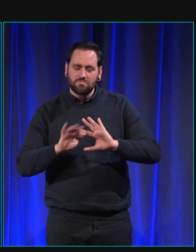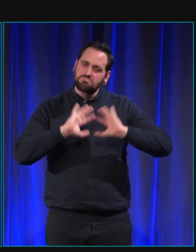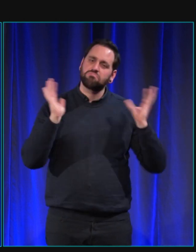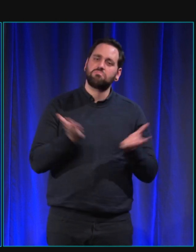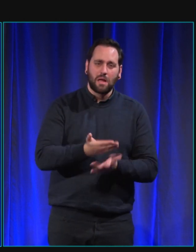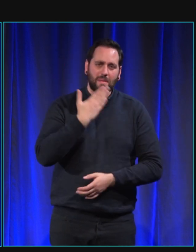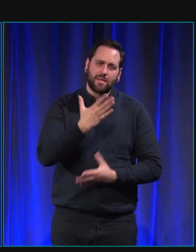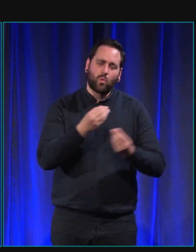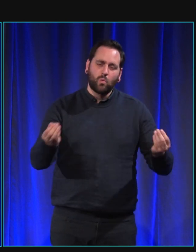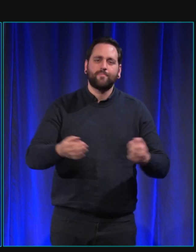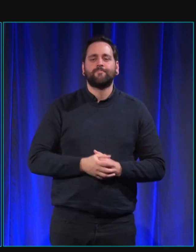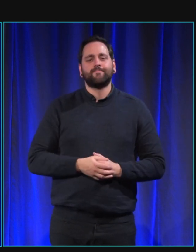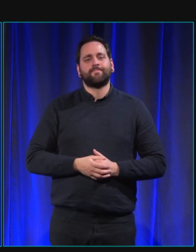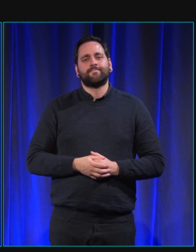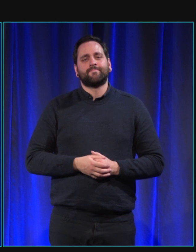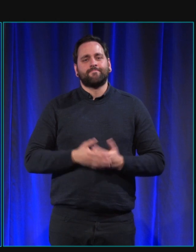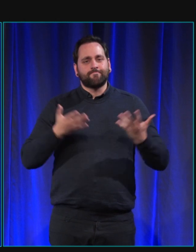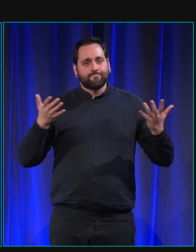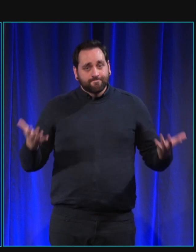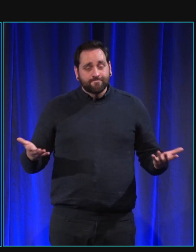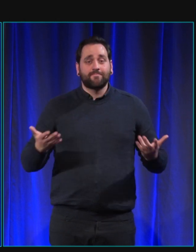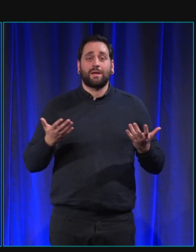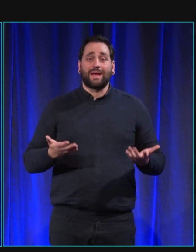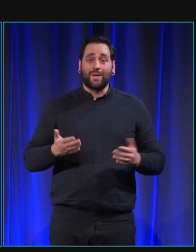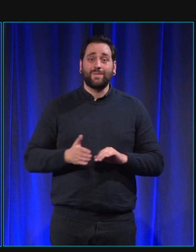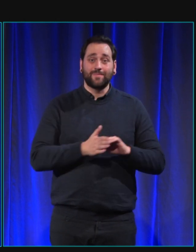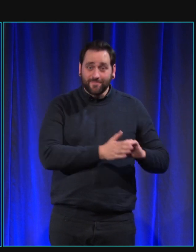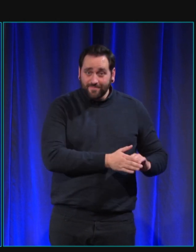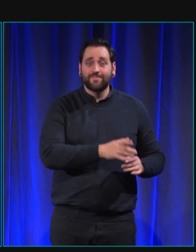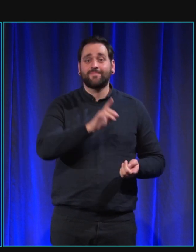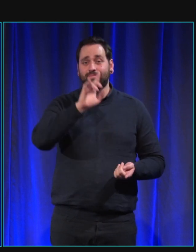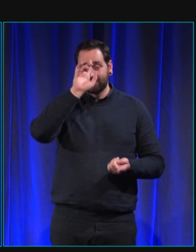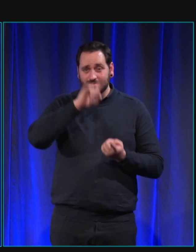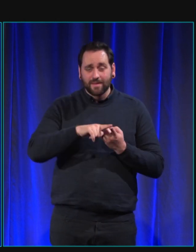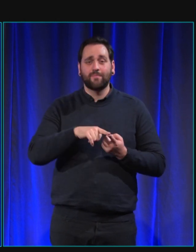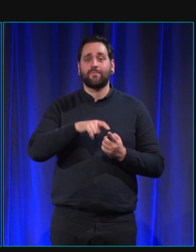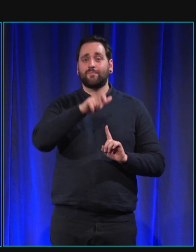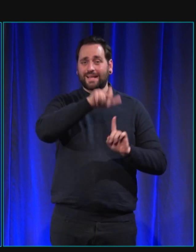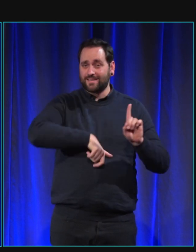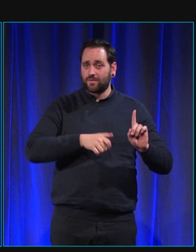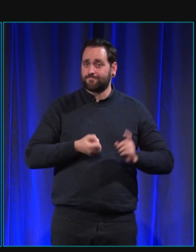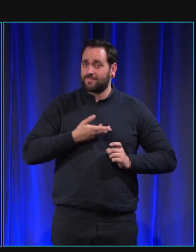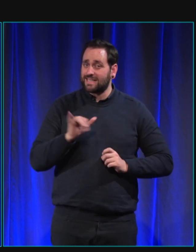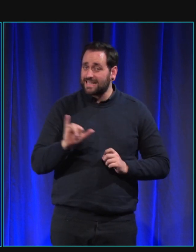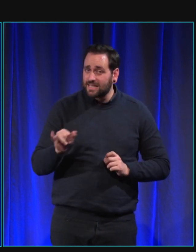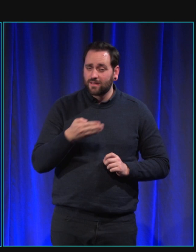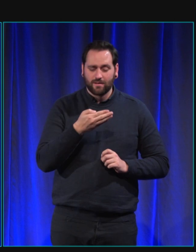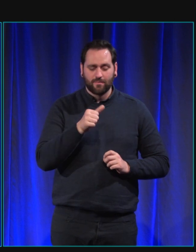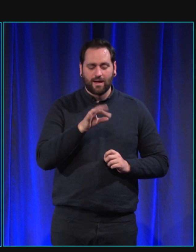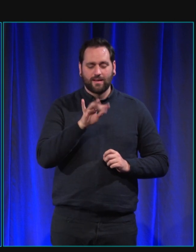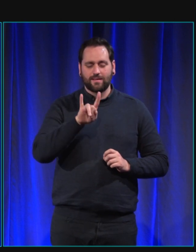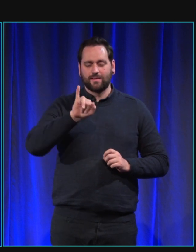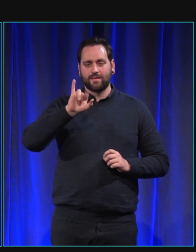alors maintenant je vais passer la parole à Mathilde Noury vous avez également